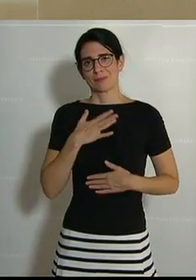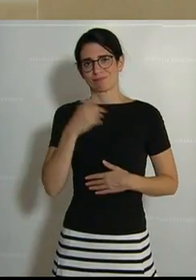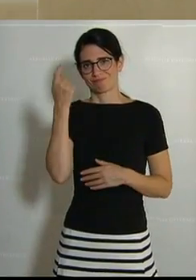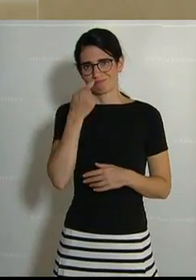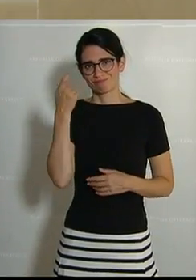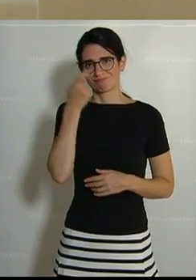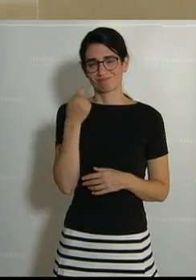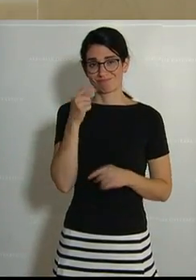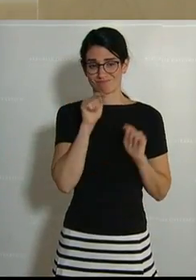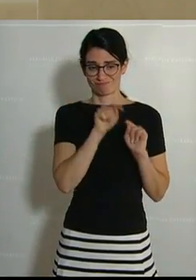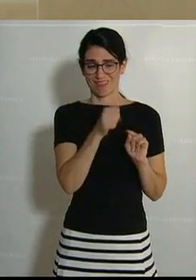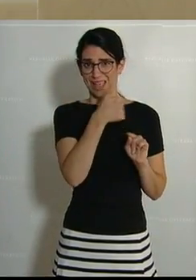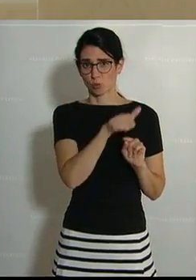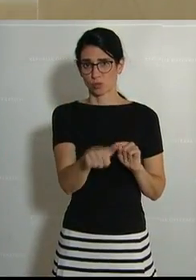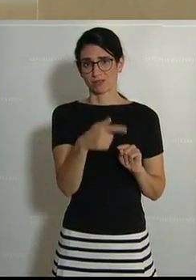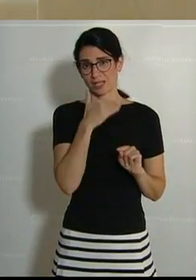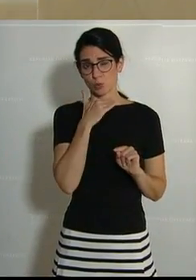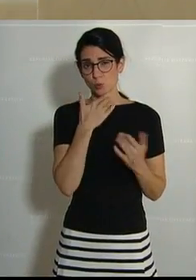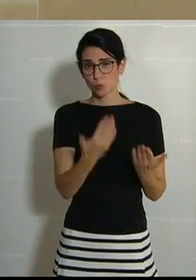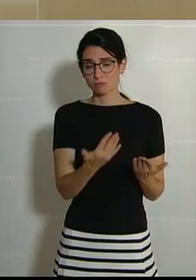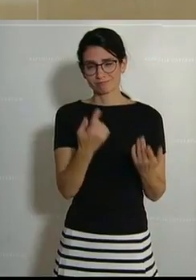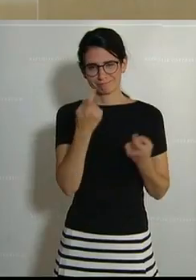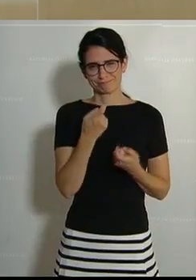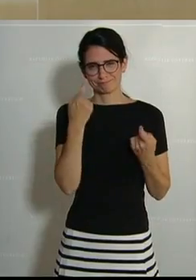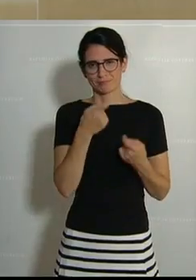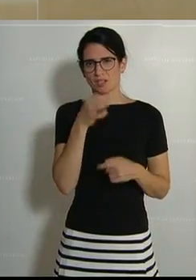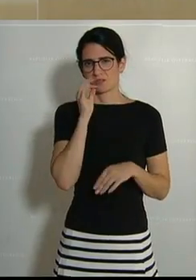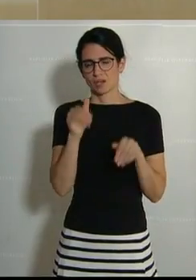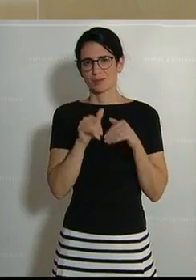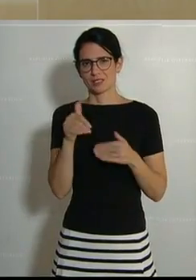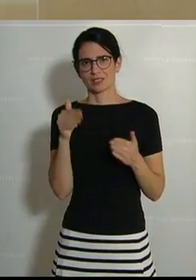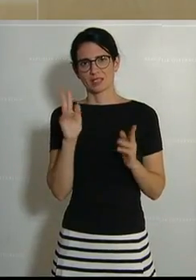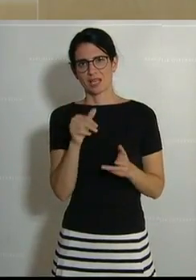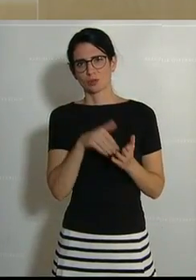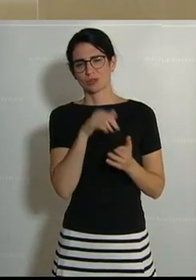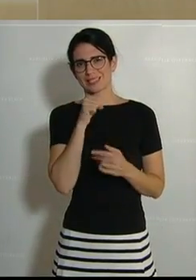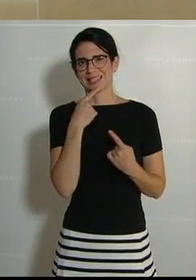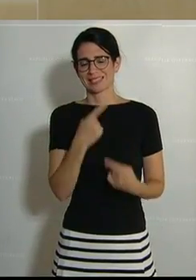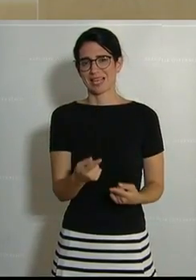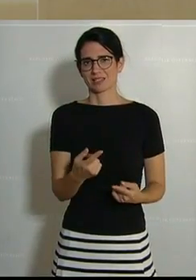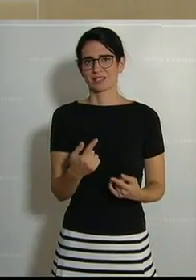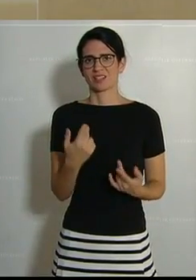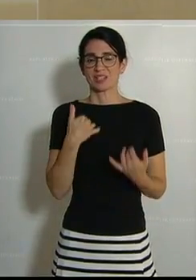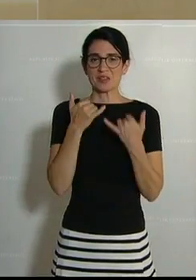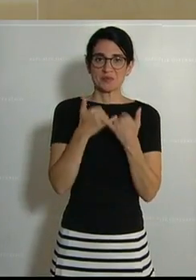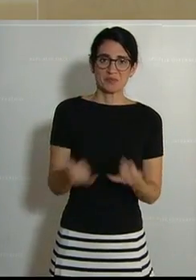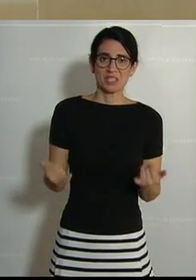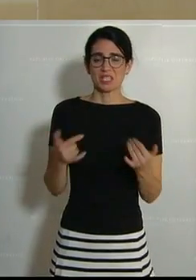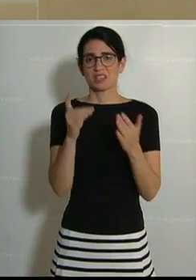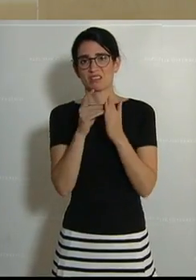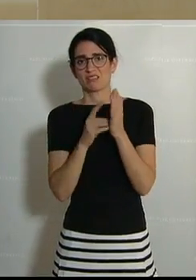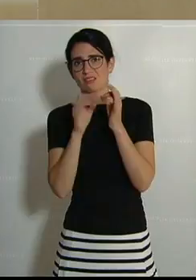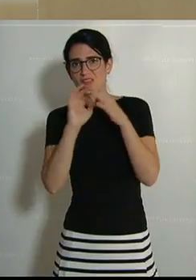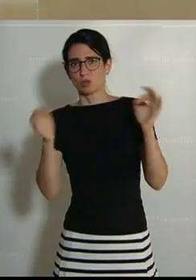Sorge ist, wird das reichen. Das können Sie, Frau Minister, noch nicht sagen, Frau Ministerin, weil wie ist das definiert,